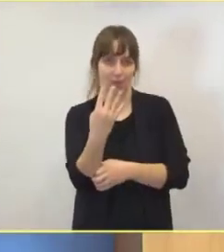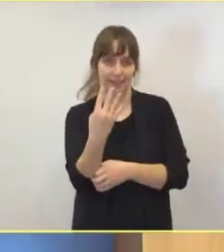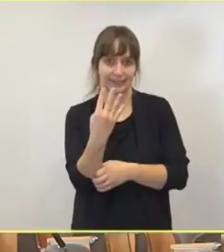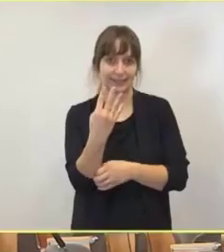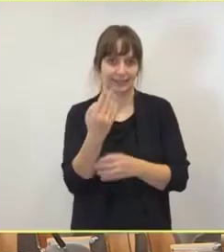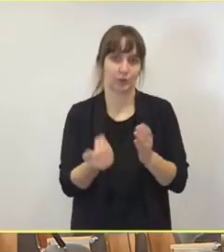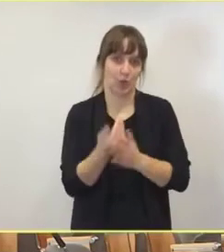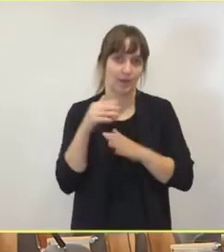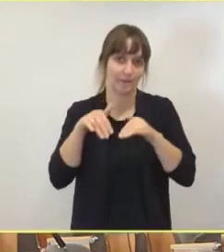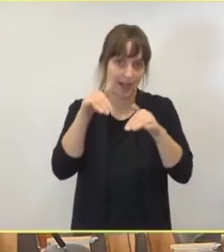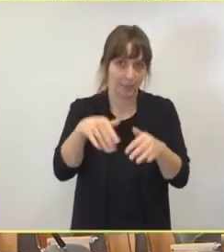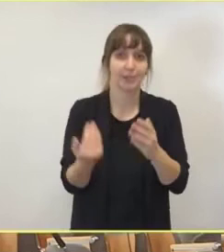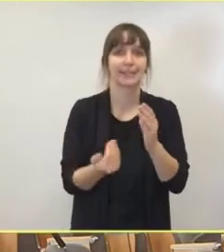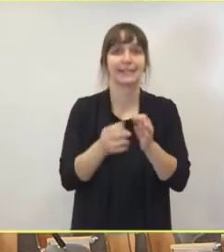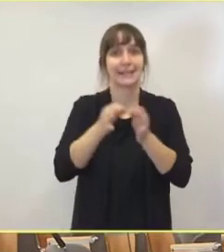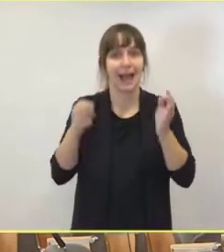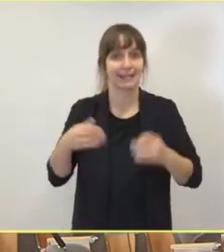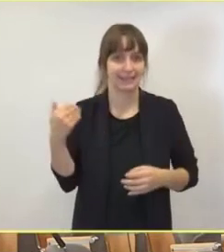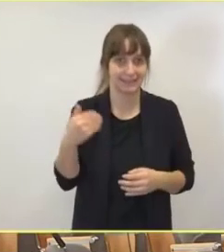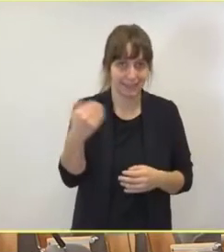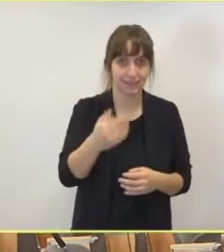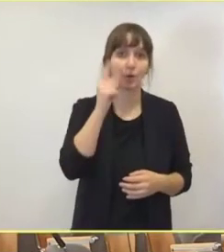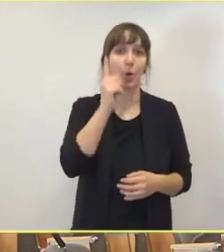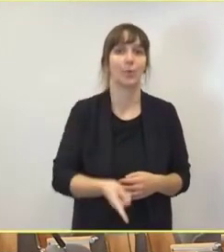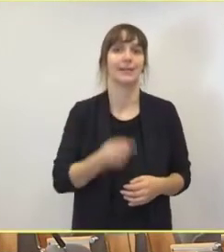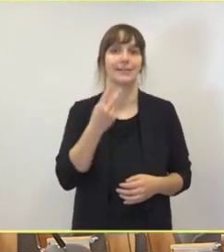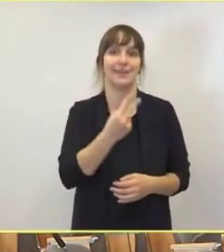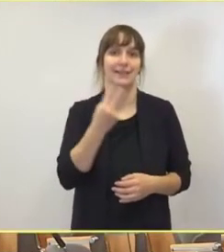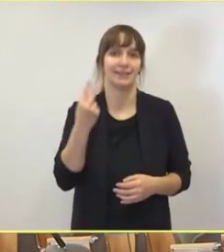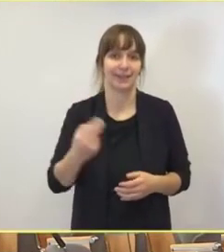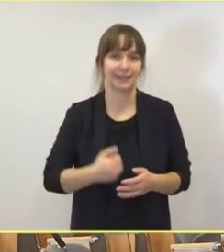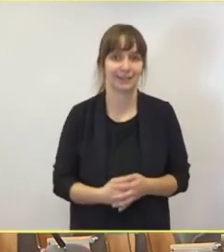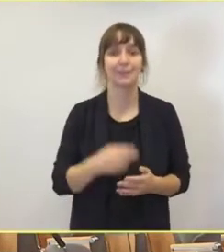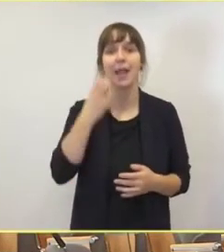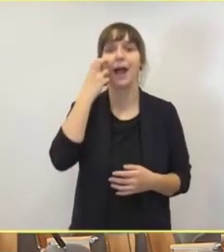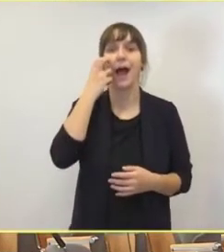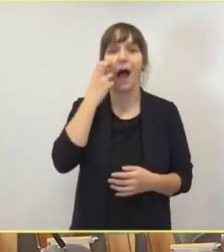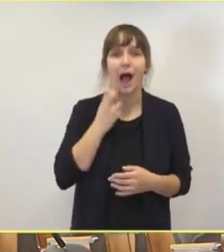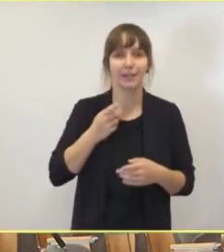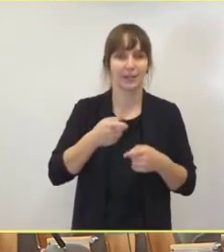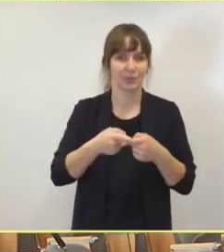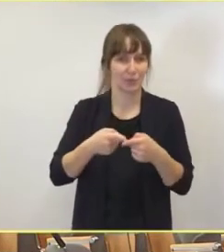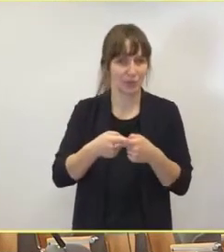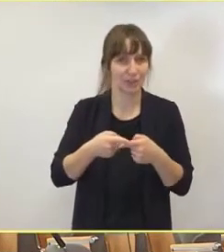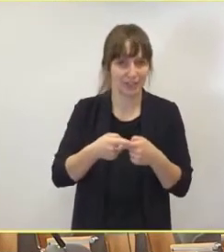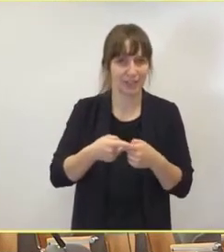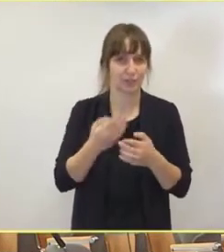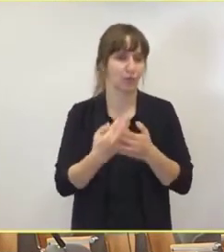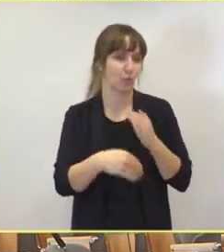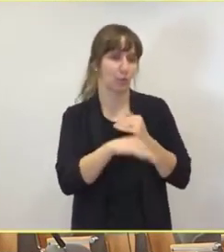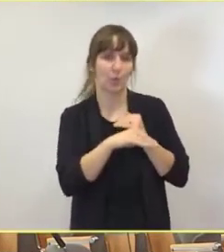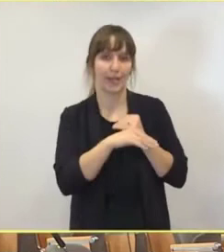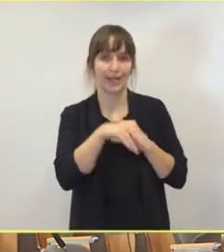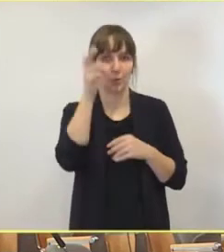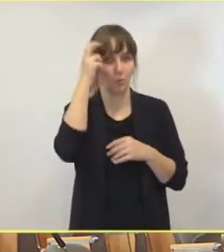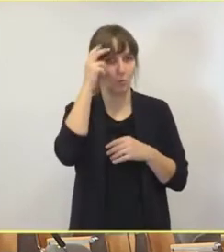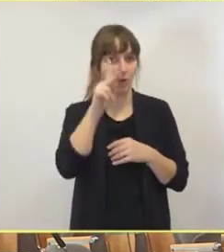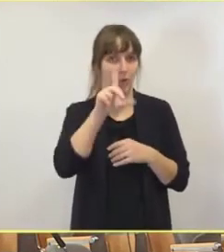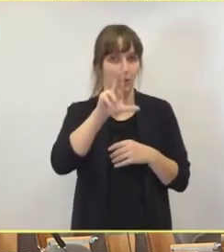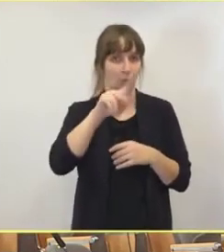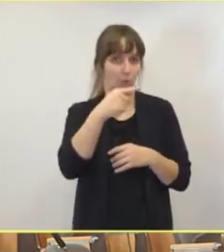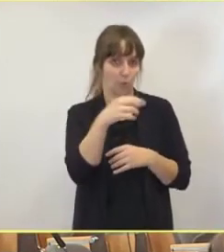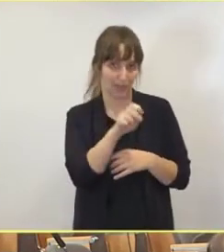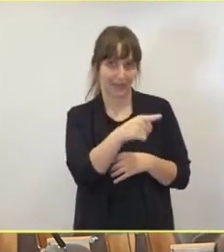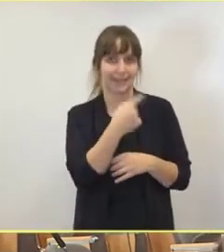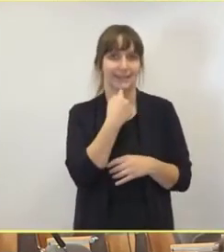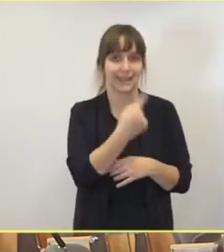-Inzidenz liegt bei uns bei 122. So, der Alterspeak, das hatte auch schon Kollege Kluge gesagt, ist